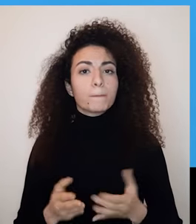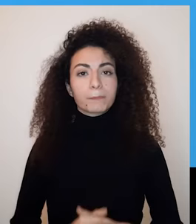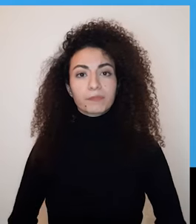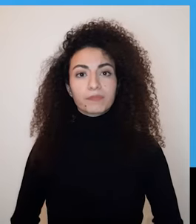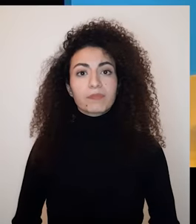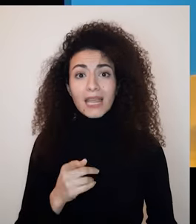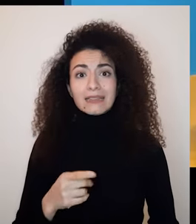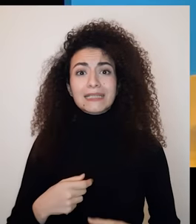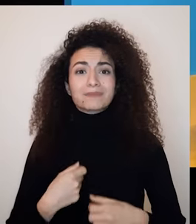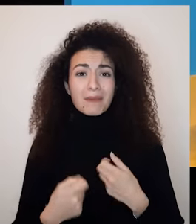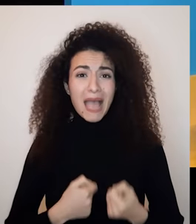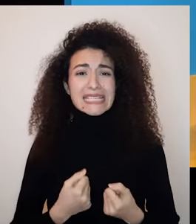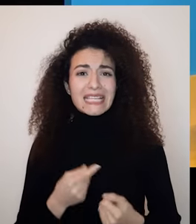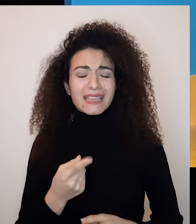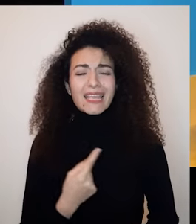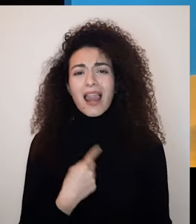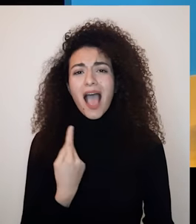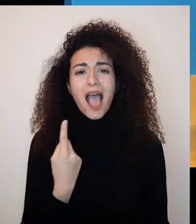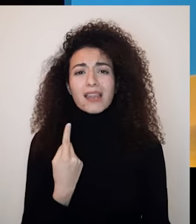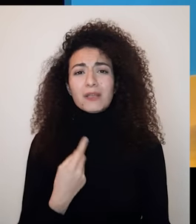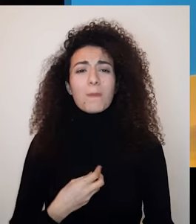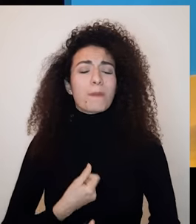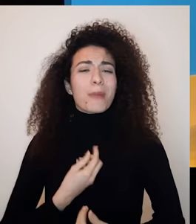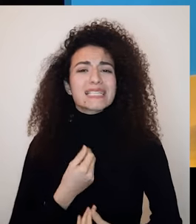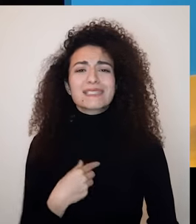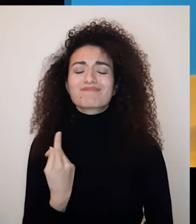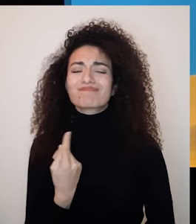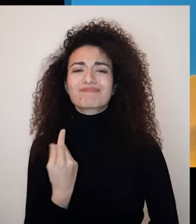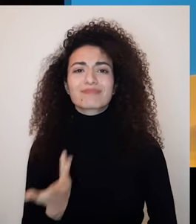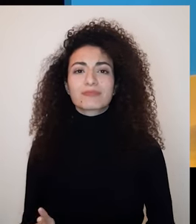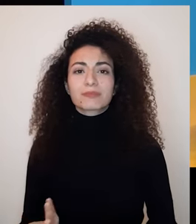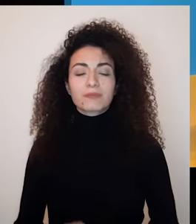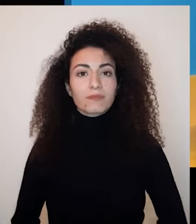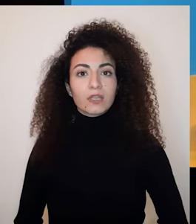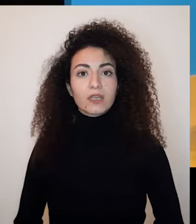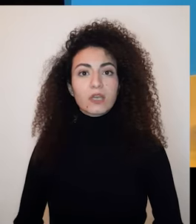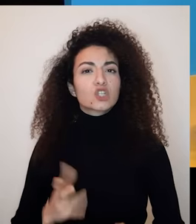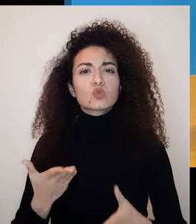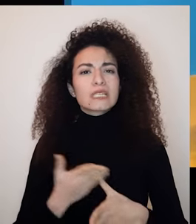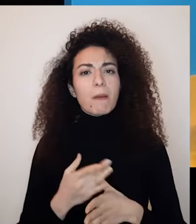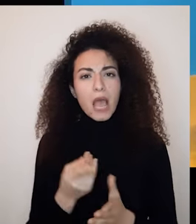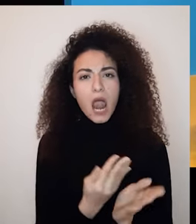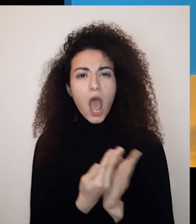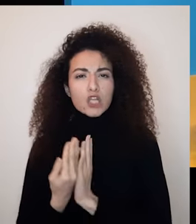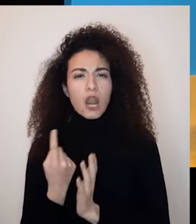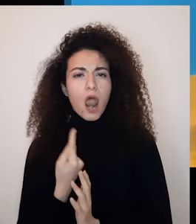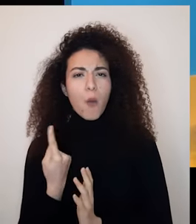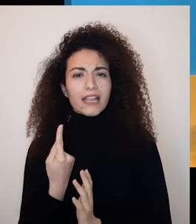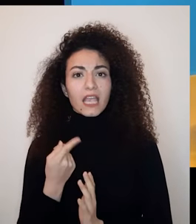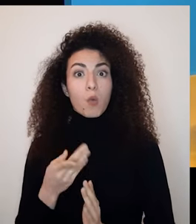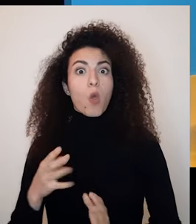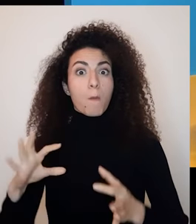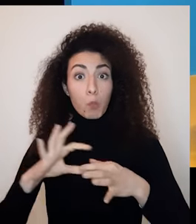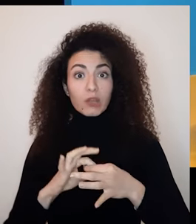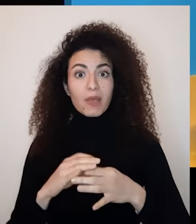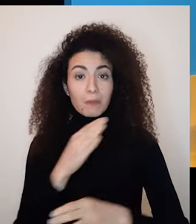كل إنسان؟ هل اختبرت العزلة؟ ولأي مدى ممكن أنه تشعر بالوحدة؟ وما مدى ارتباط العزلة